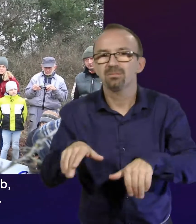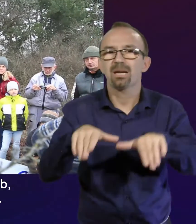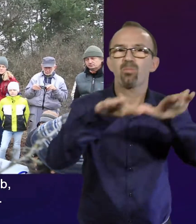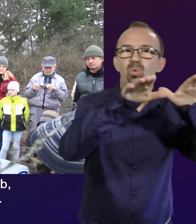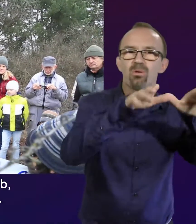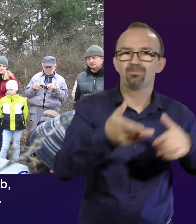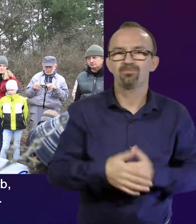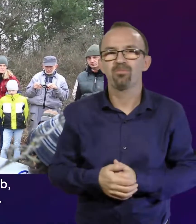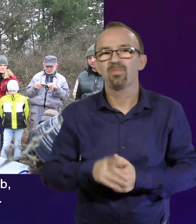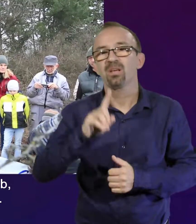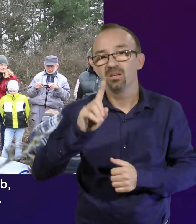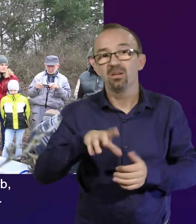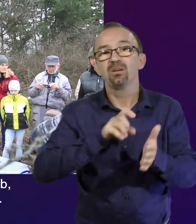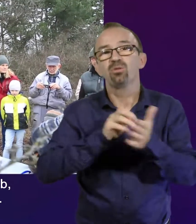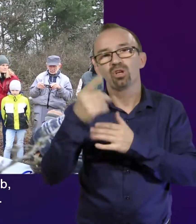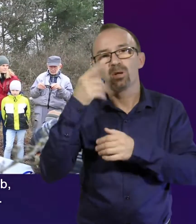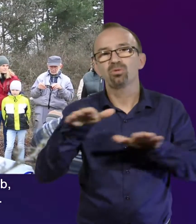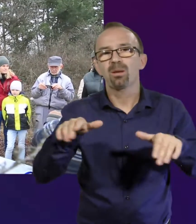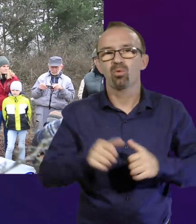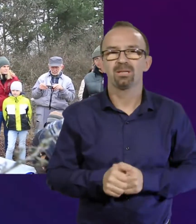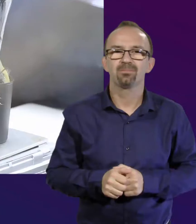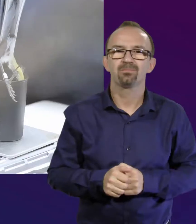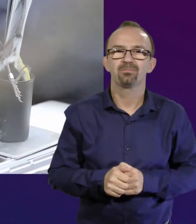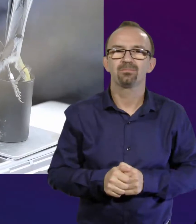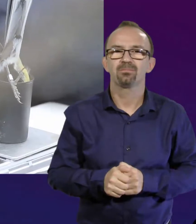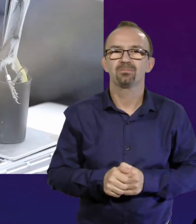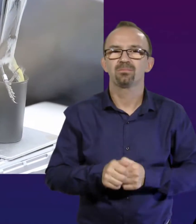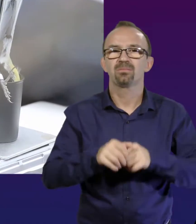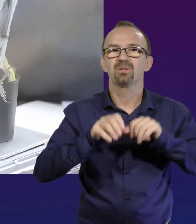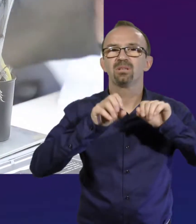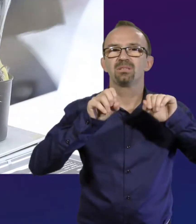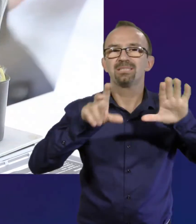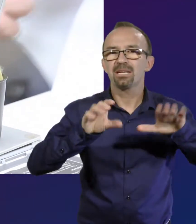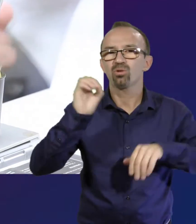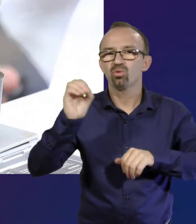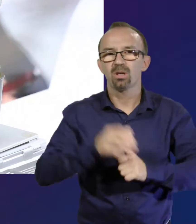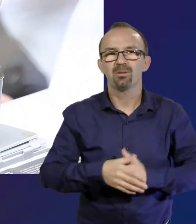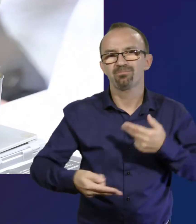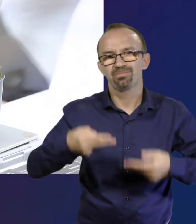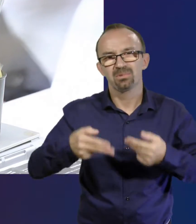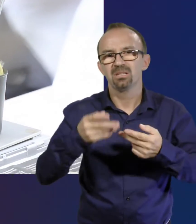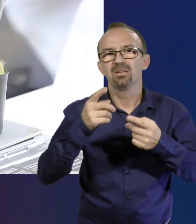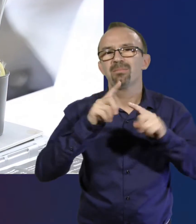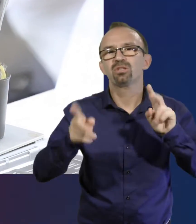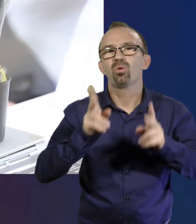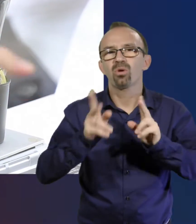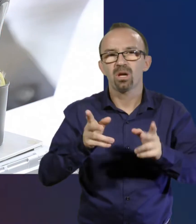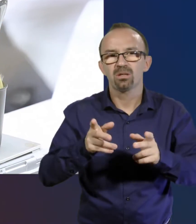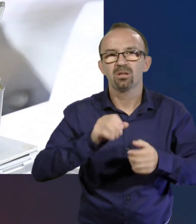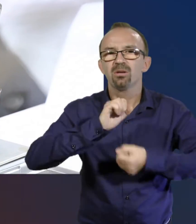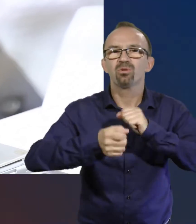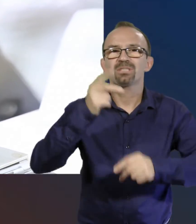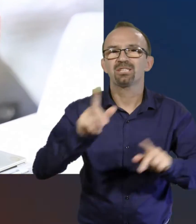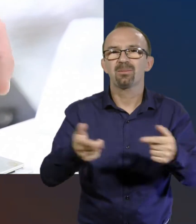táplálkozik tovább, viszont fürgében tud repülni. 18-0. A tömegét nem lehet másképp lemérni,